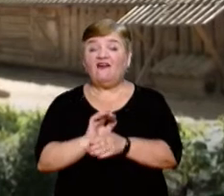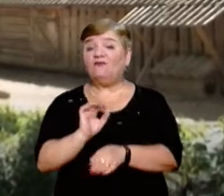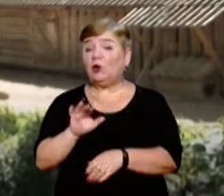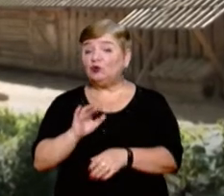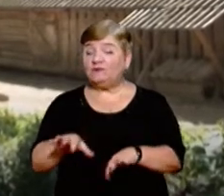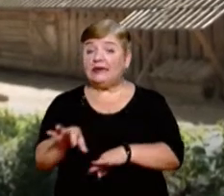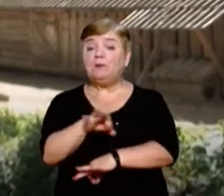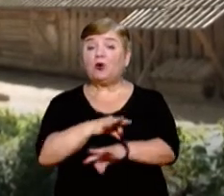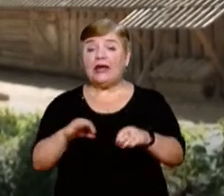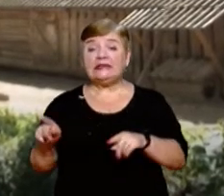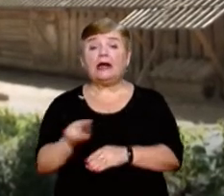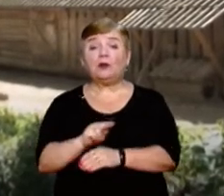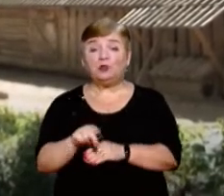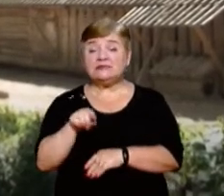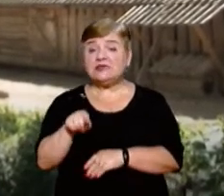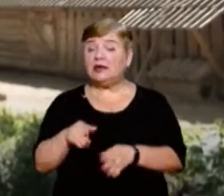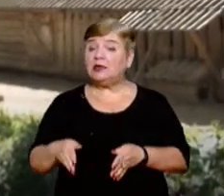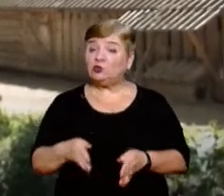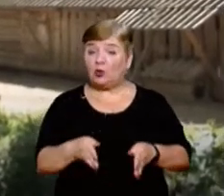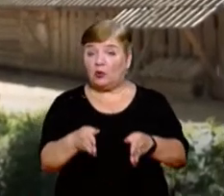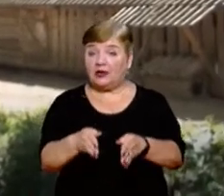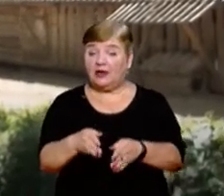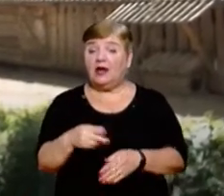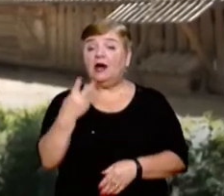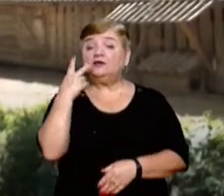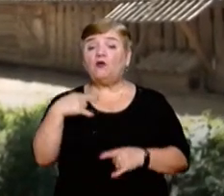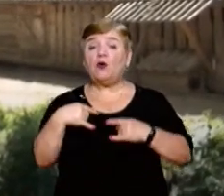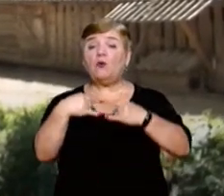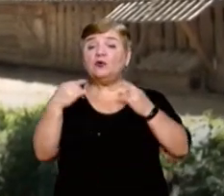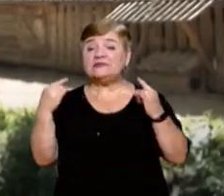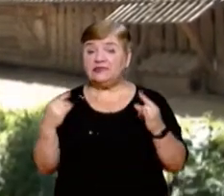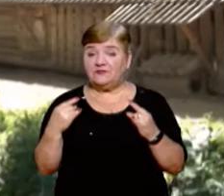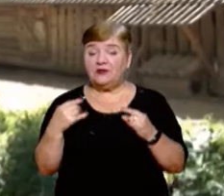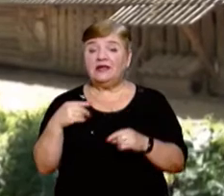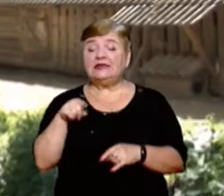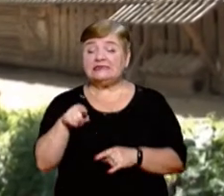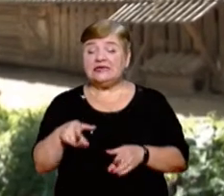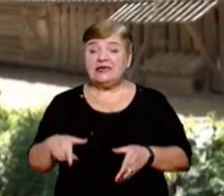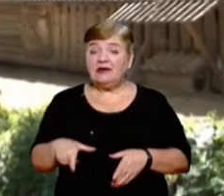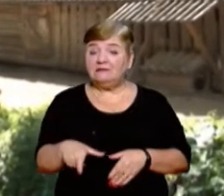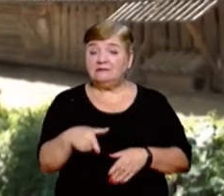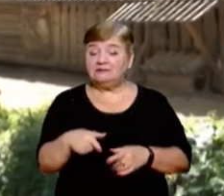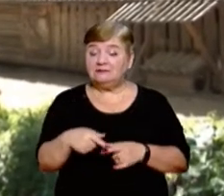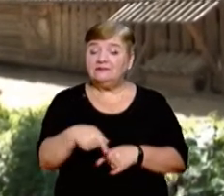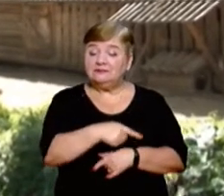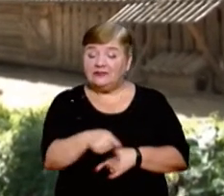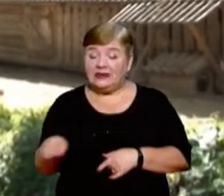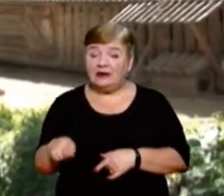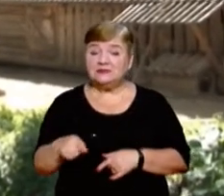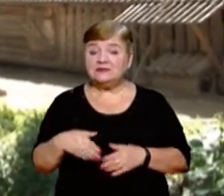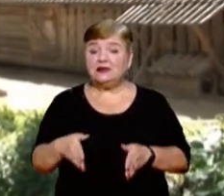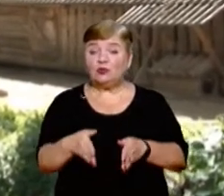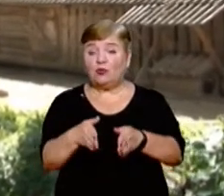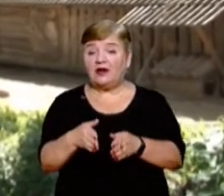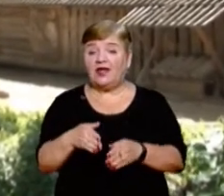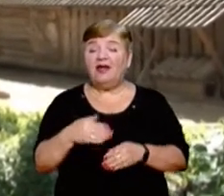ремонту дороги, ремонт двох мостів на згаданні ділянці дороги, і виділено